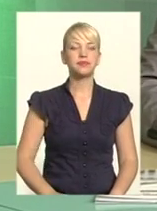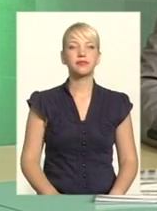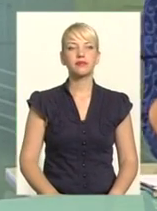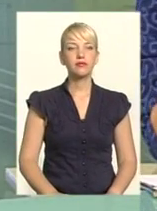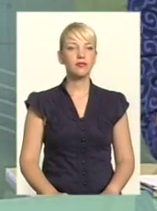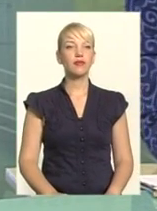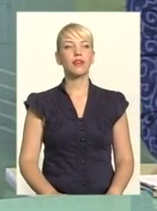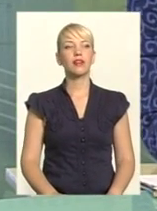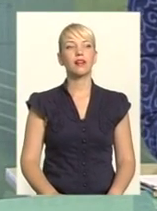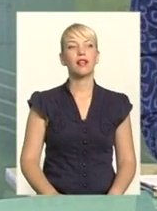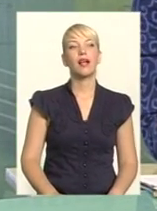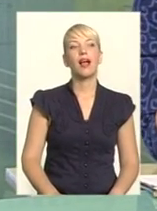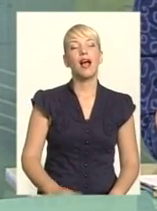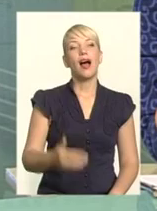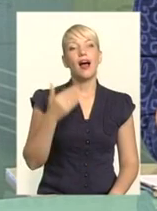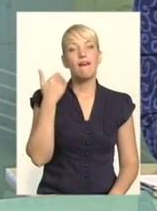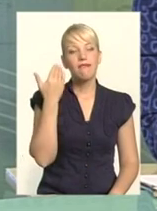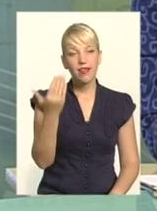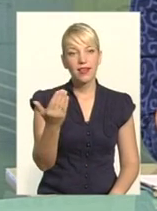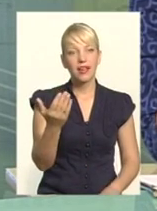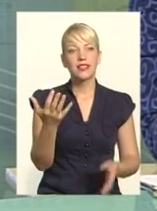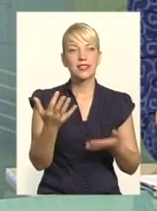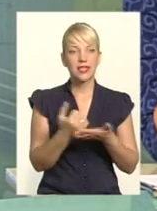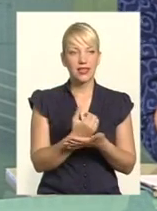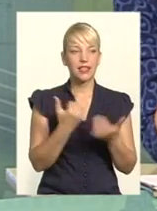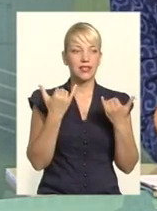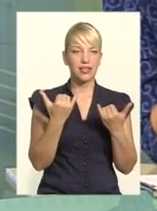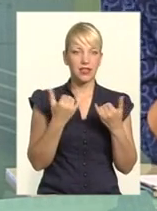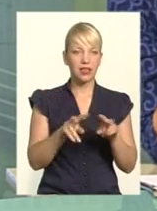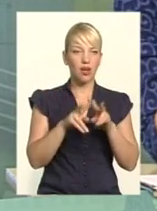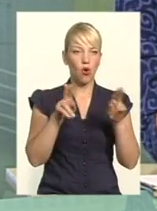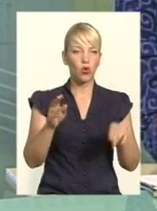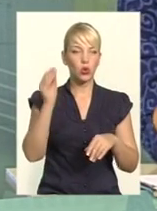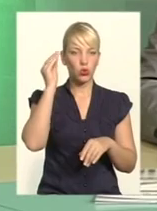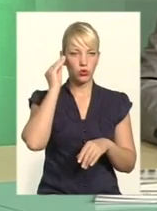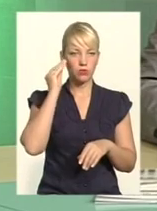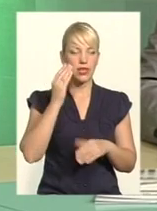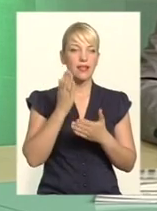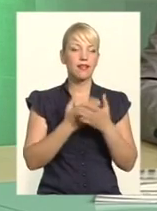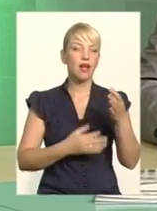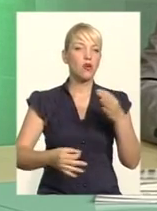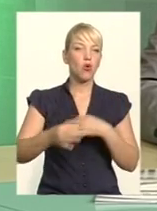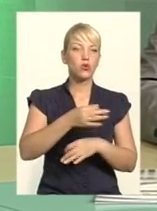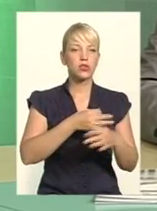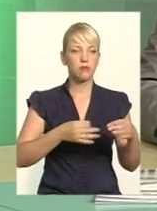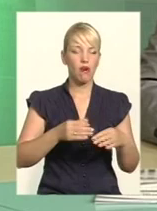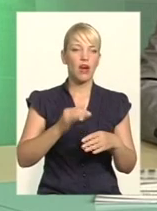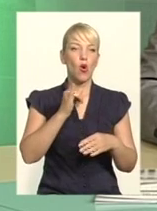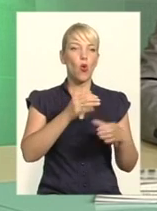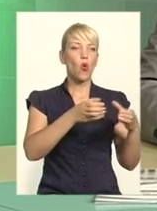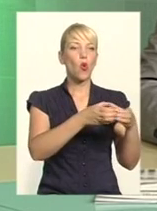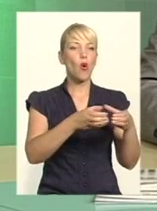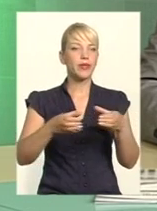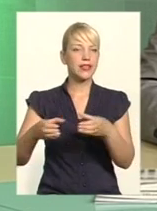скористаються. А чи знайдете однодумців нині, чи є розмови між, скажімо, в комітетах,